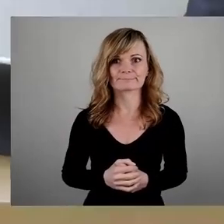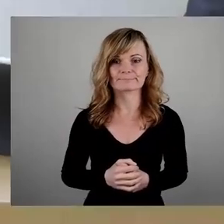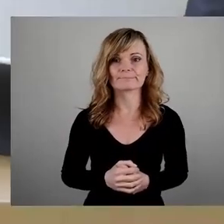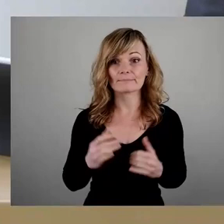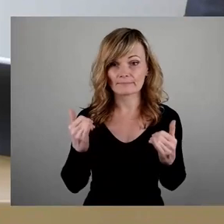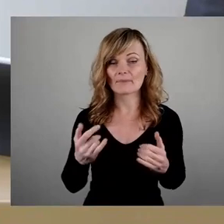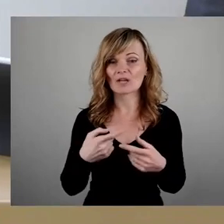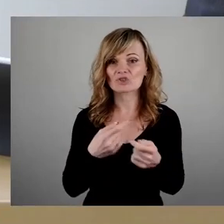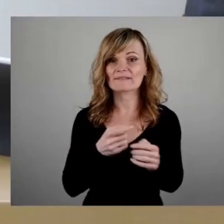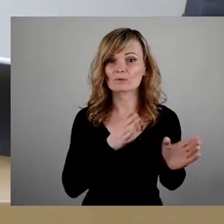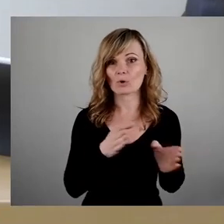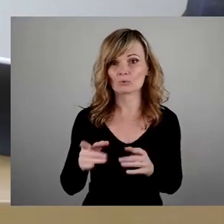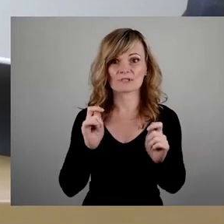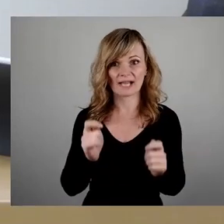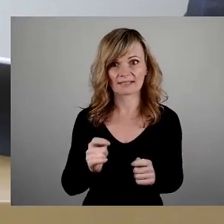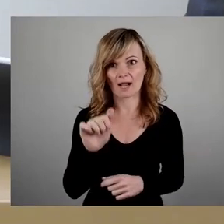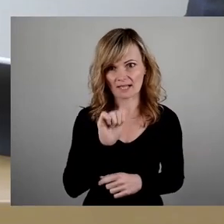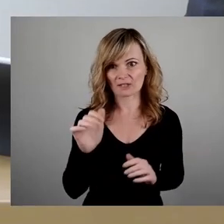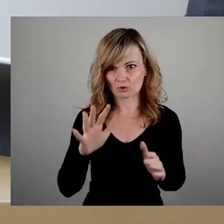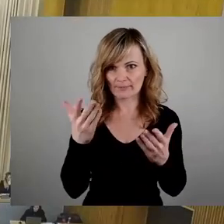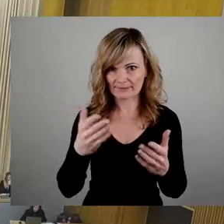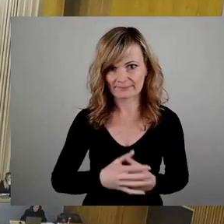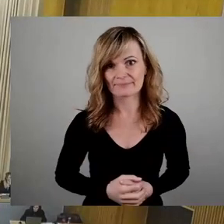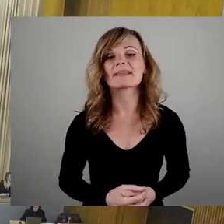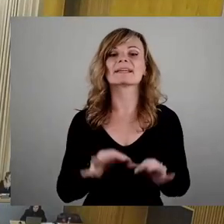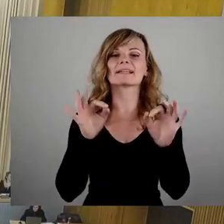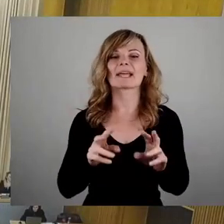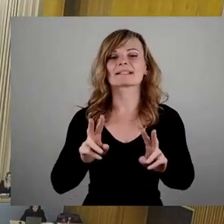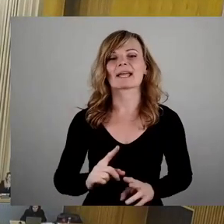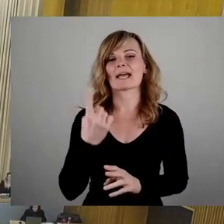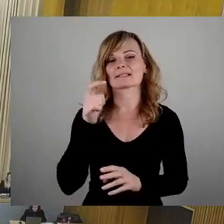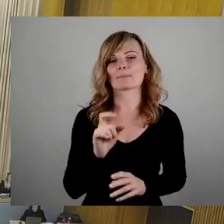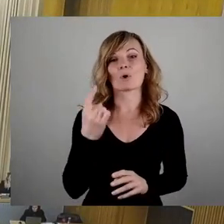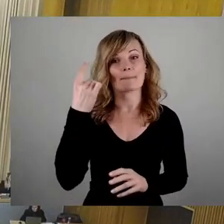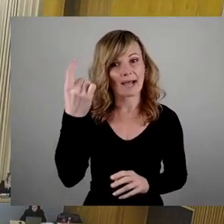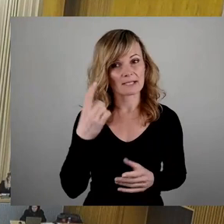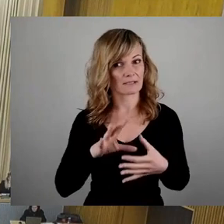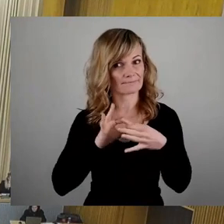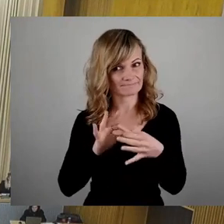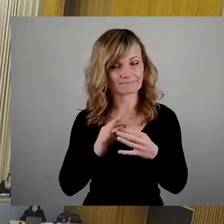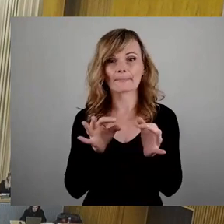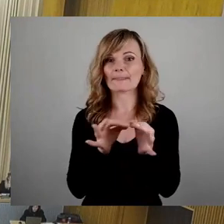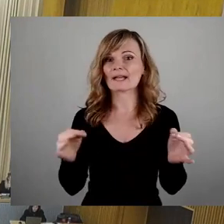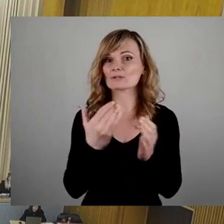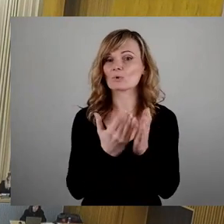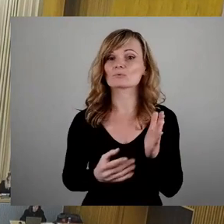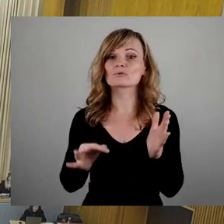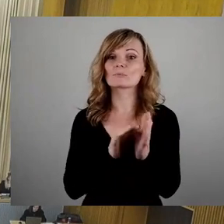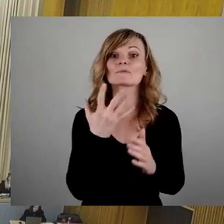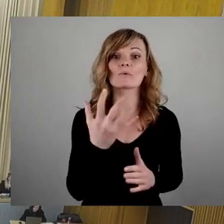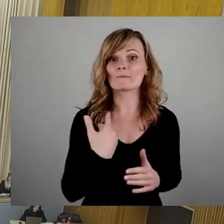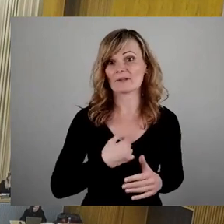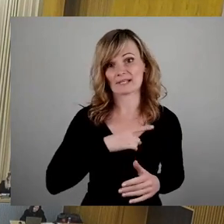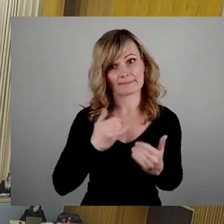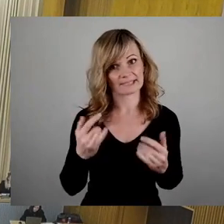Geschäftsordnungsantrag André Scholber. Geehrter Herr erster Bürgermeister, hinsichtlich des Tagesordnungspunktes fünf beantrage